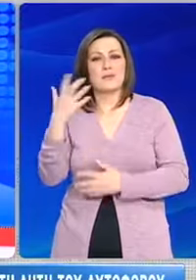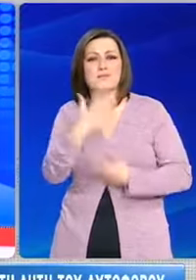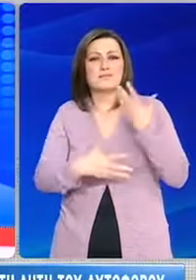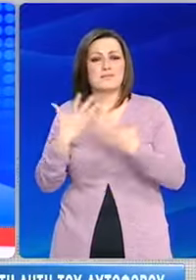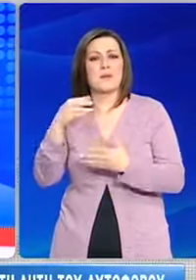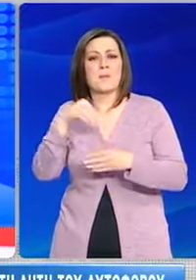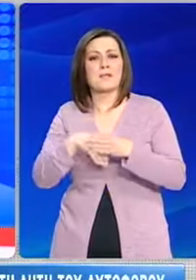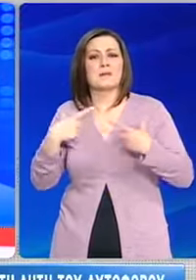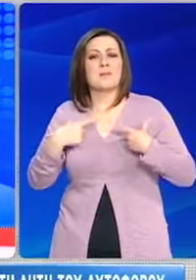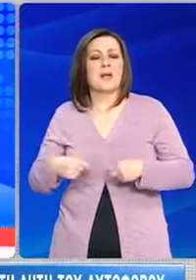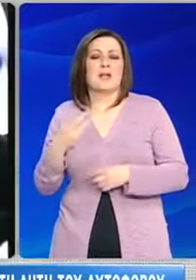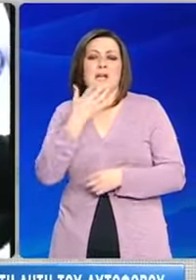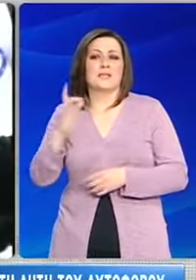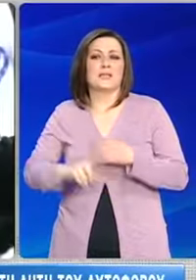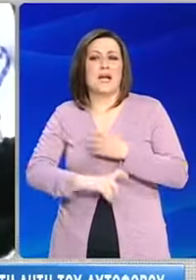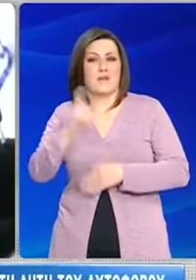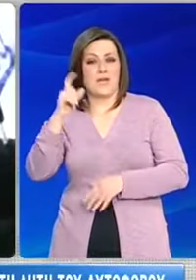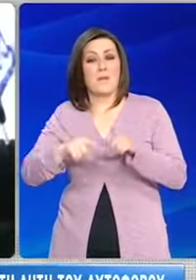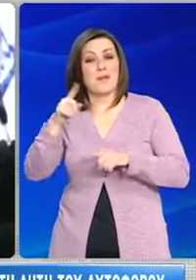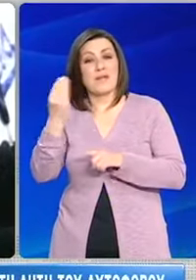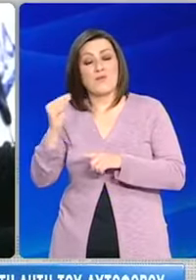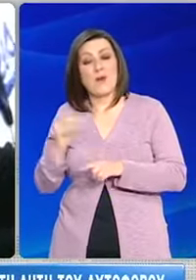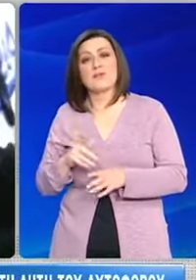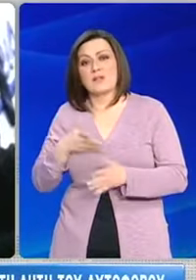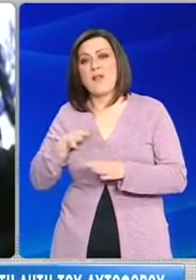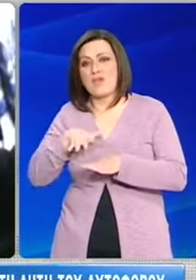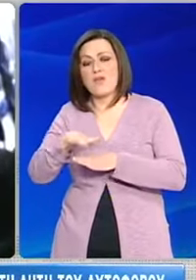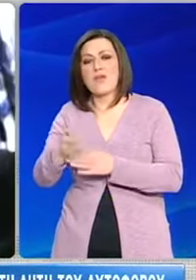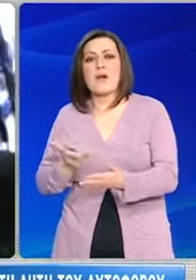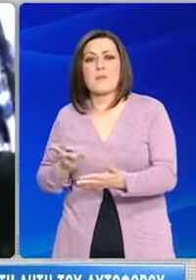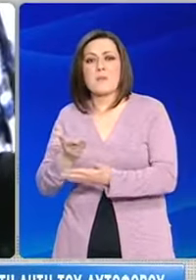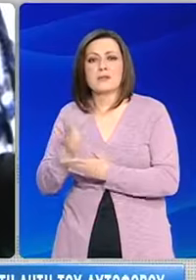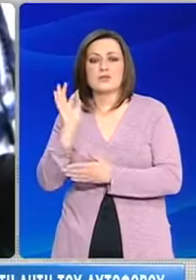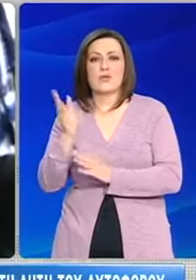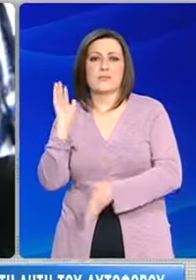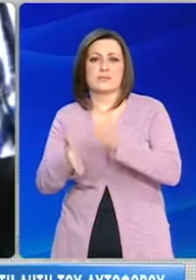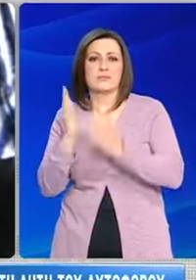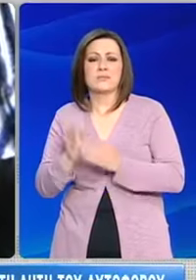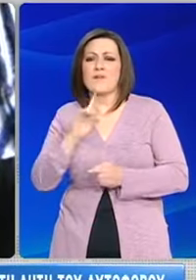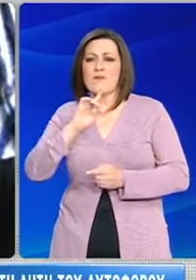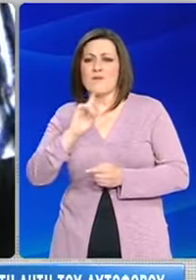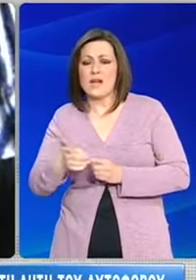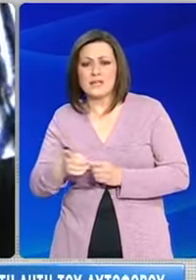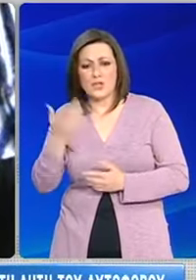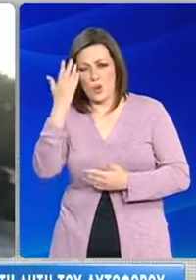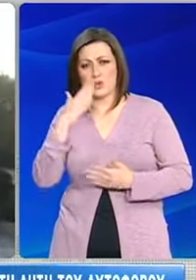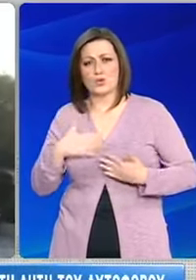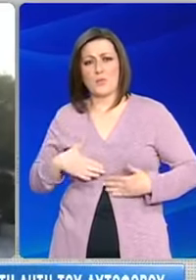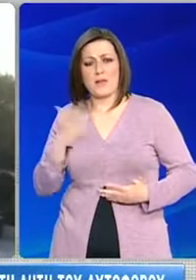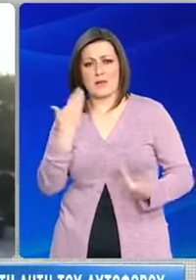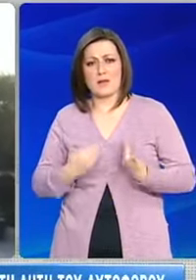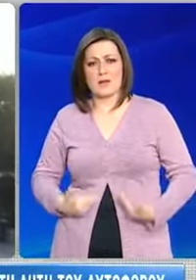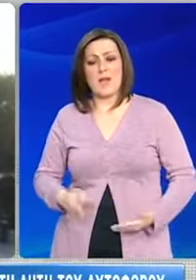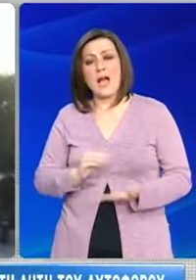εκρεμεί μήνυση από βουλευτές της Χρυσής Αυγής για πρόκλητη επίθεση, σωματική βλάβη και εξίβριση ενώ έχει διαταχθεί και